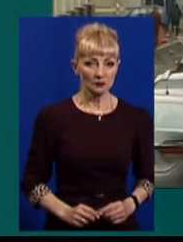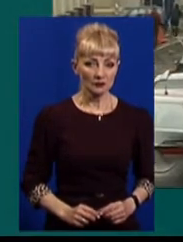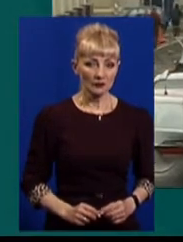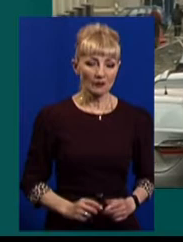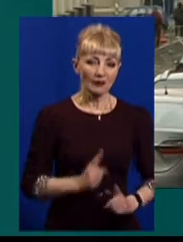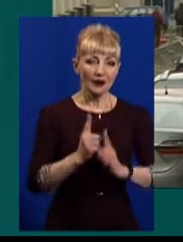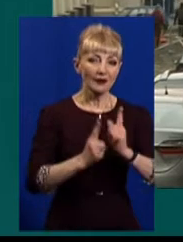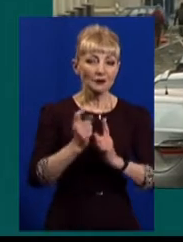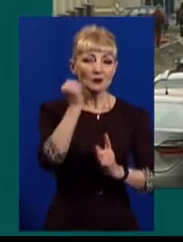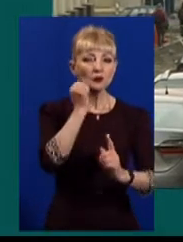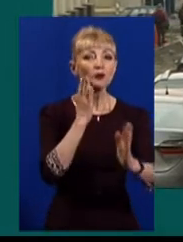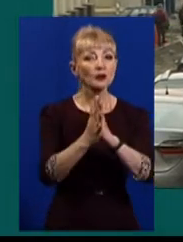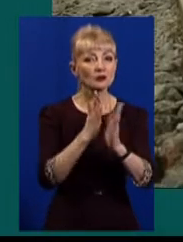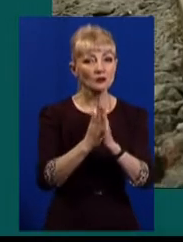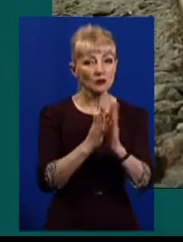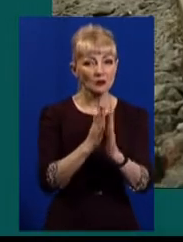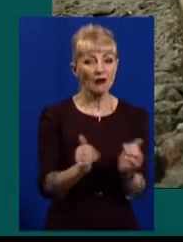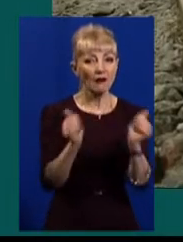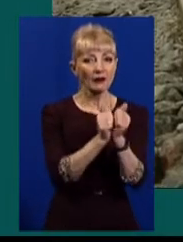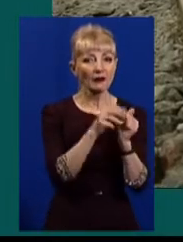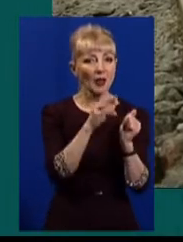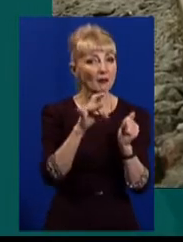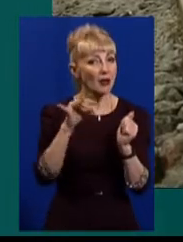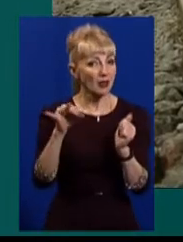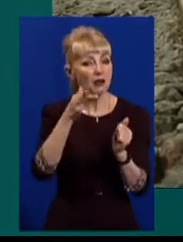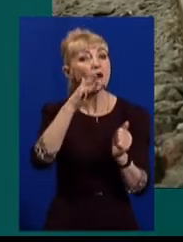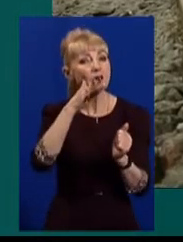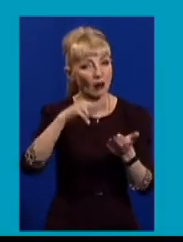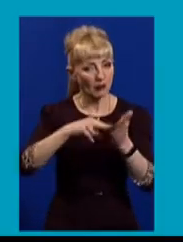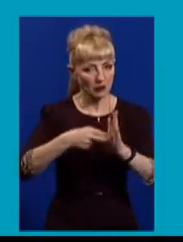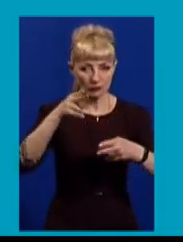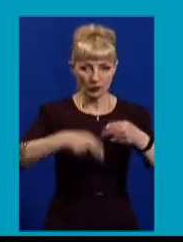Реконструкція Московського проспекту, коли в мерії планують завершити ремонт.